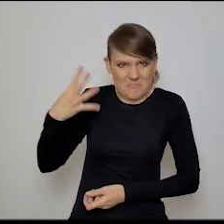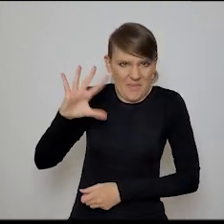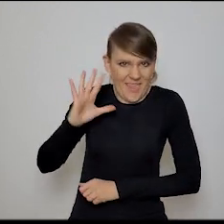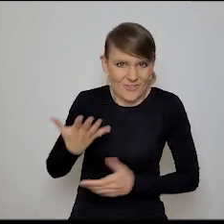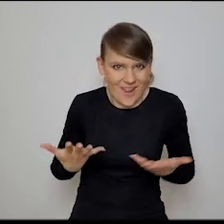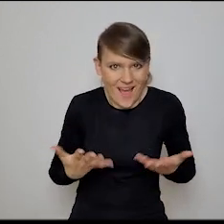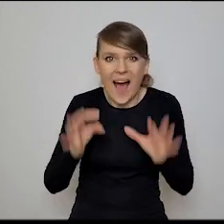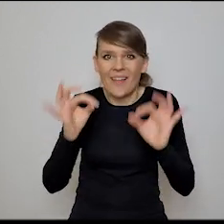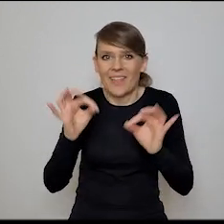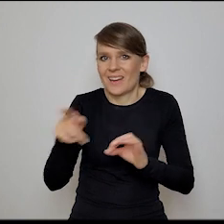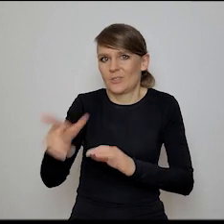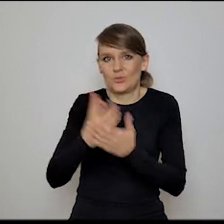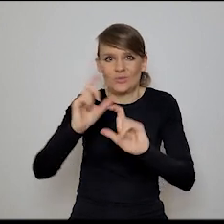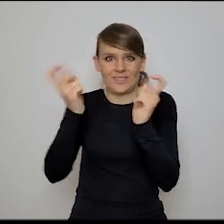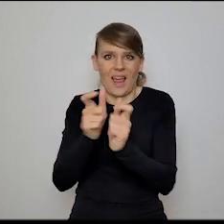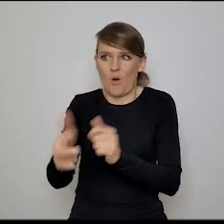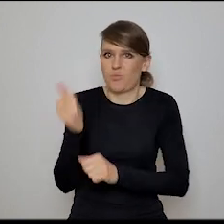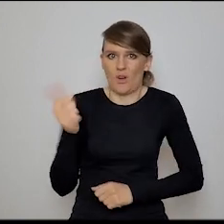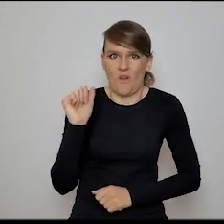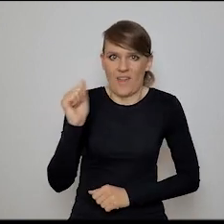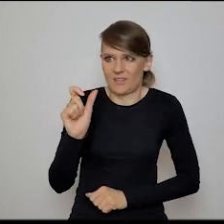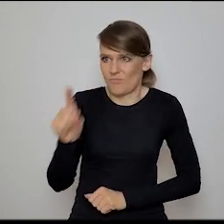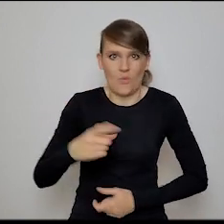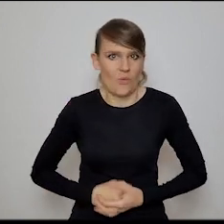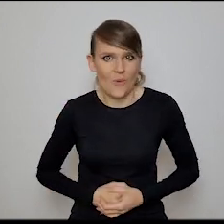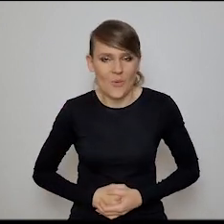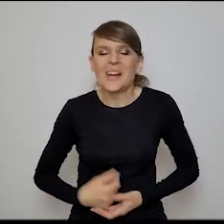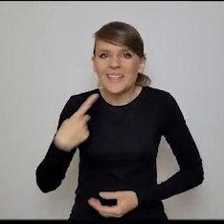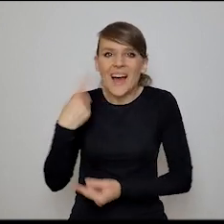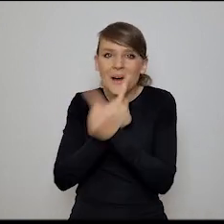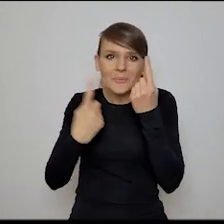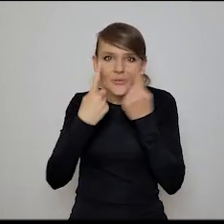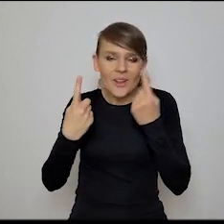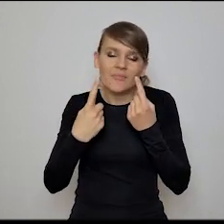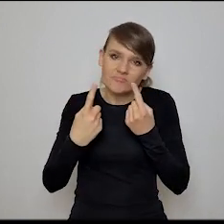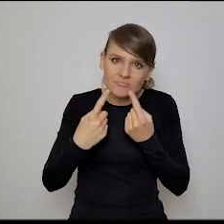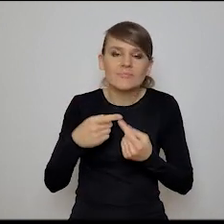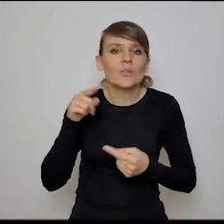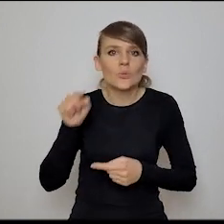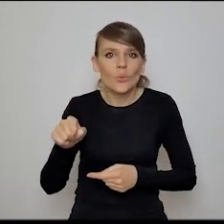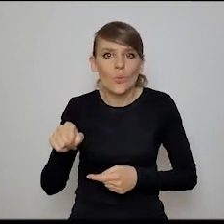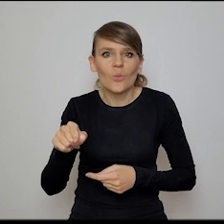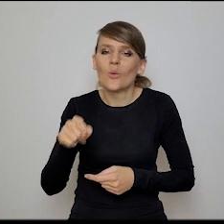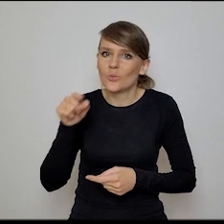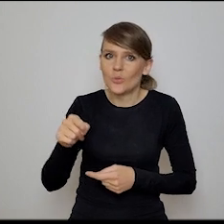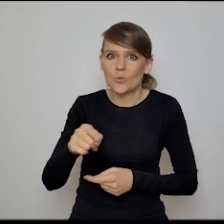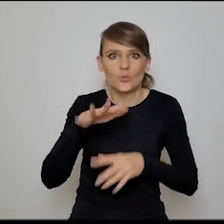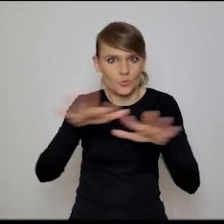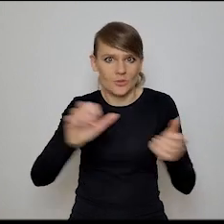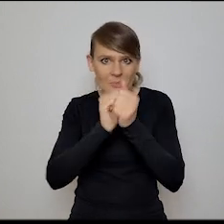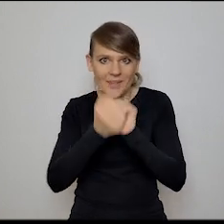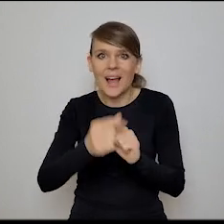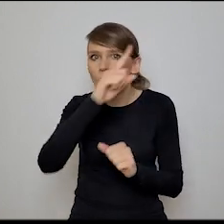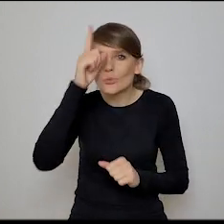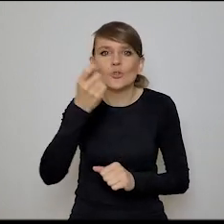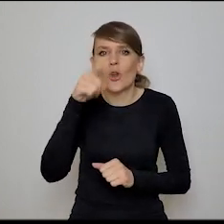A teraz już jest w całości sprofesjonalizowana, wiesz? I tak, że mi się wydaje, że tu się bardzo dużo zmienia, że ludzie